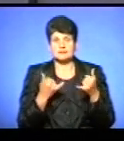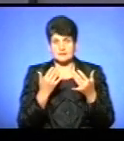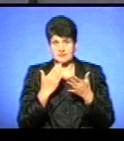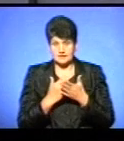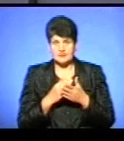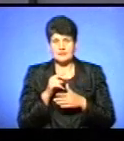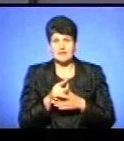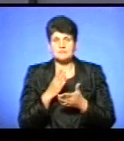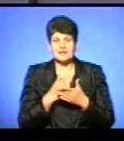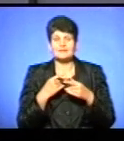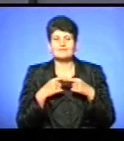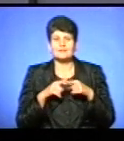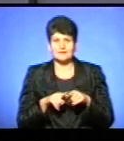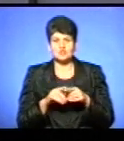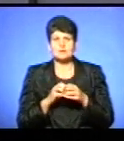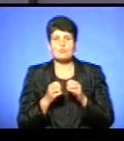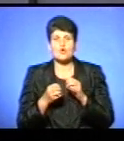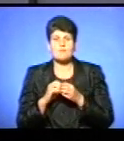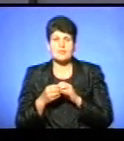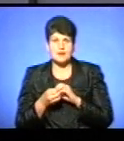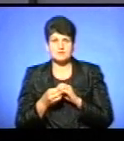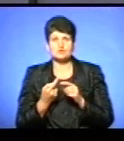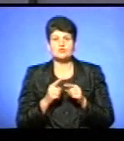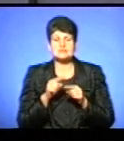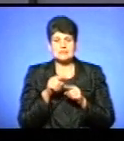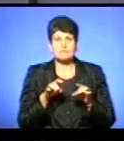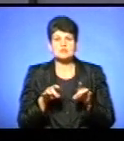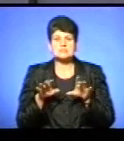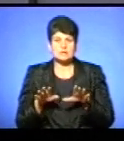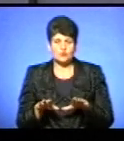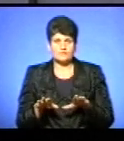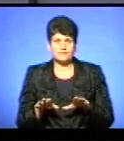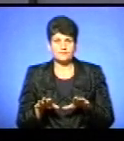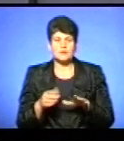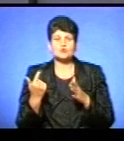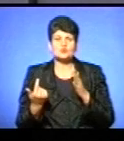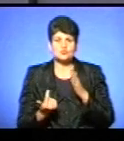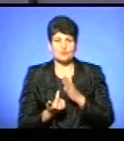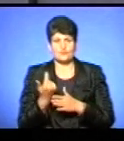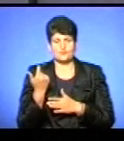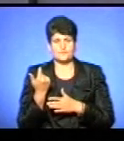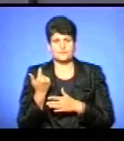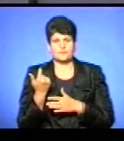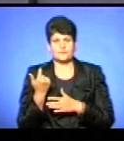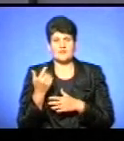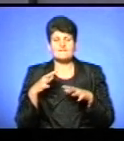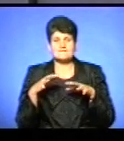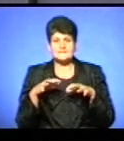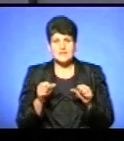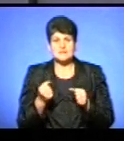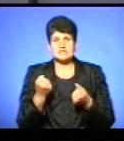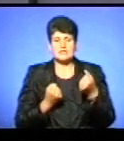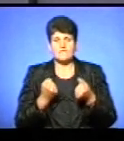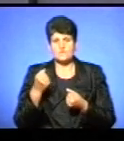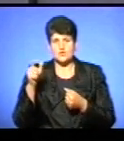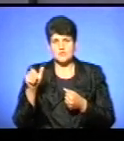там є певні технічні проблеми щодо цих постанов. Тому що, знову ж таки, власник чи водій,